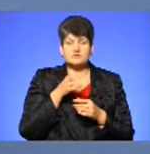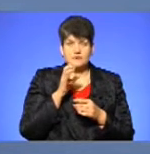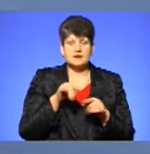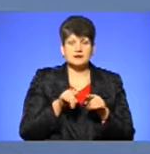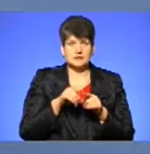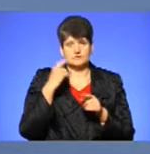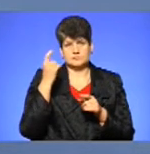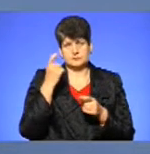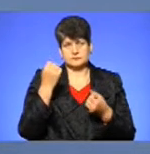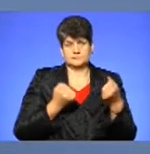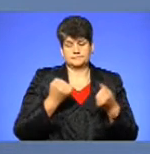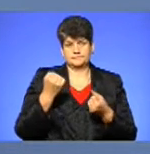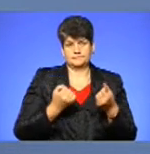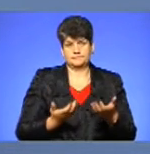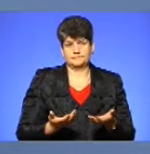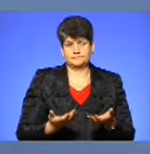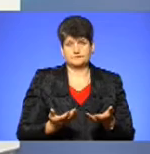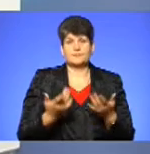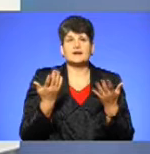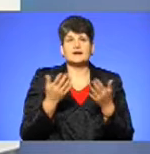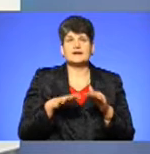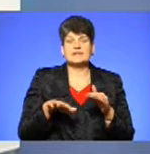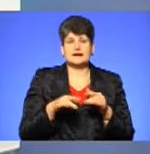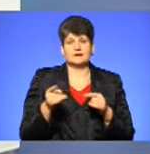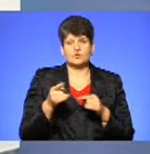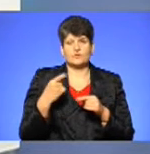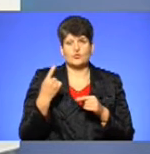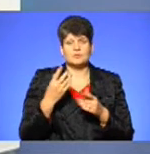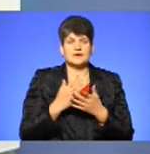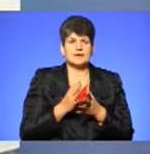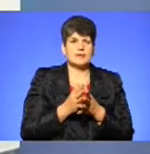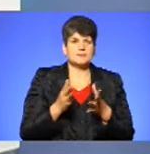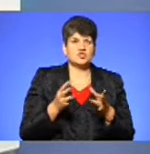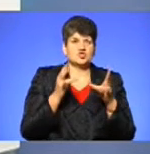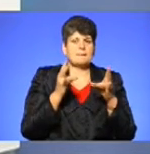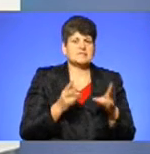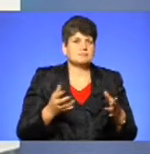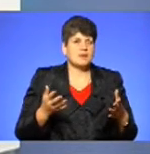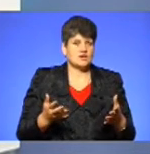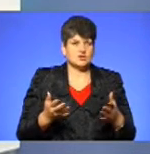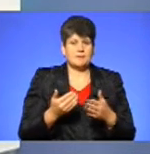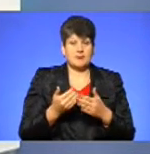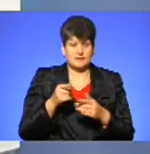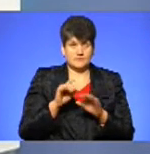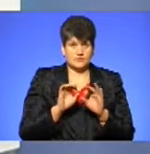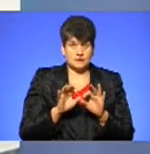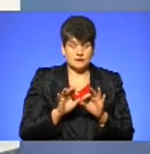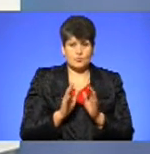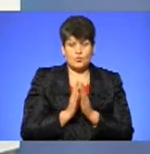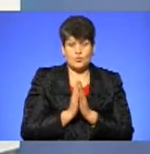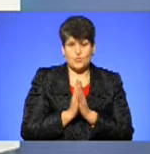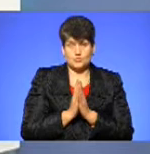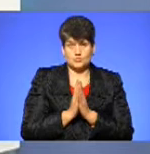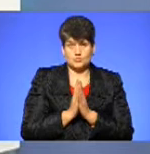в виконанні виспільній під час їзди. Які ділянки в Тернополі та в області є найбільш небезпечними? Але перед тим, як ви прокоментуєте, прошу,